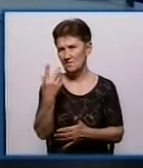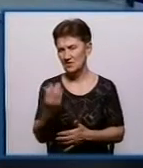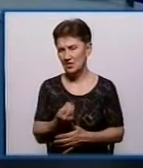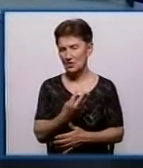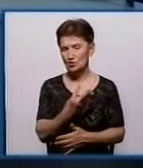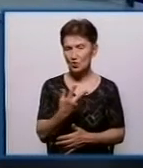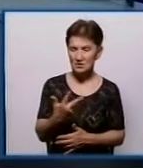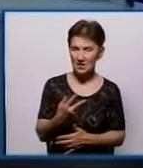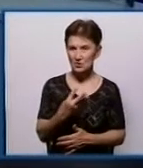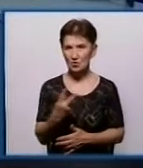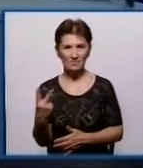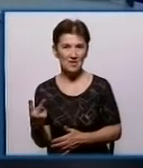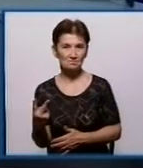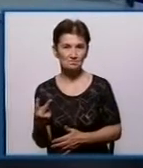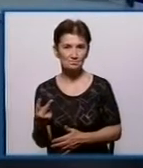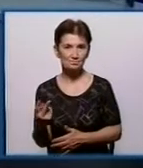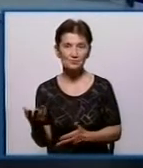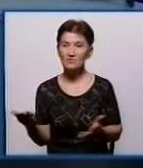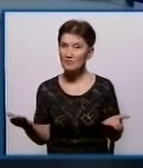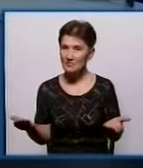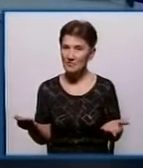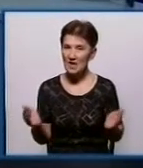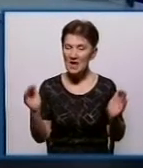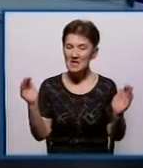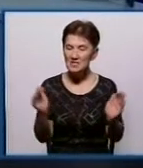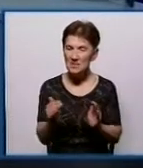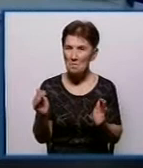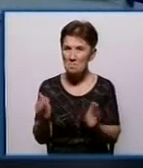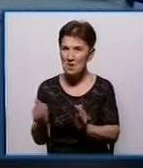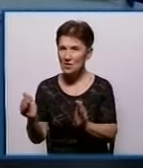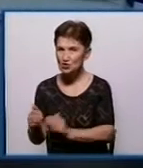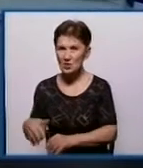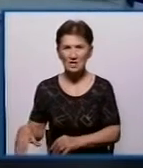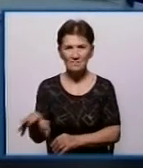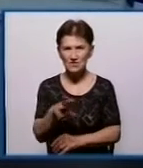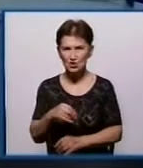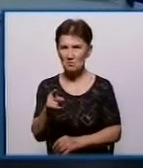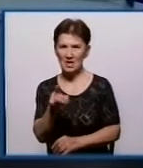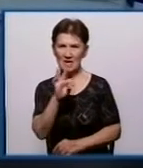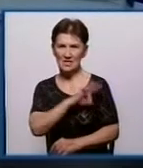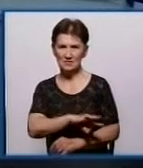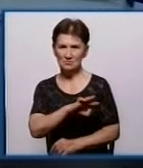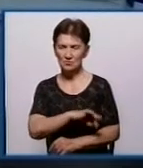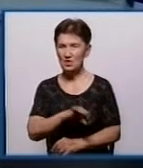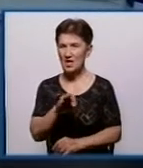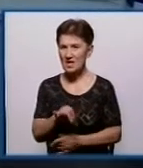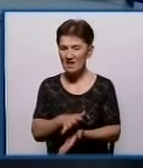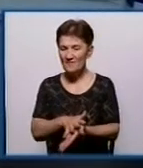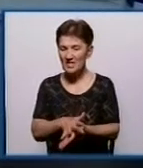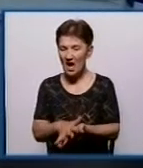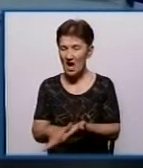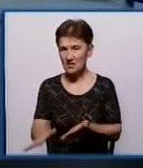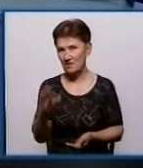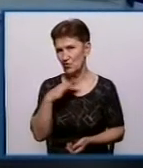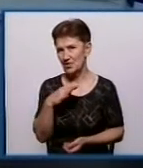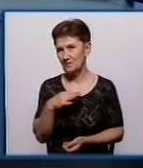метрів кубічних. З іншого муку можна... зменшили, і при цьому всьому ми ще й зменшуємо втрати нашої води, що є досить суттєво.